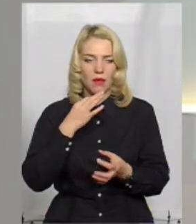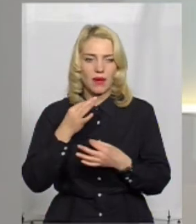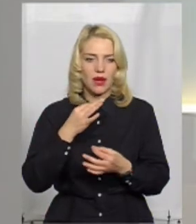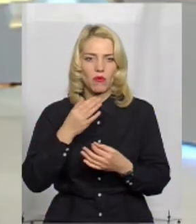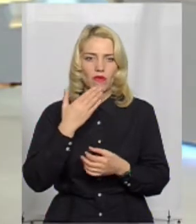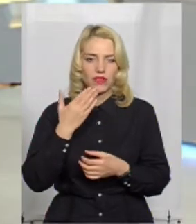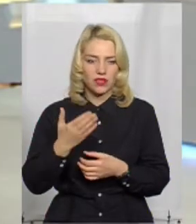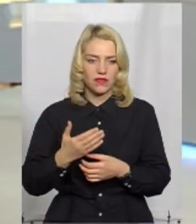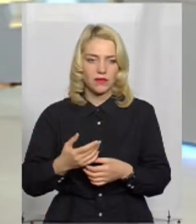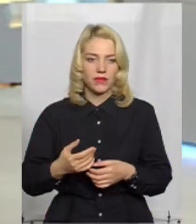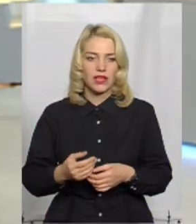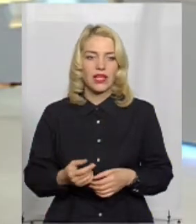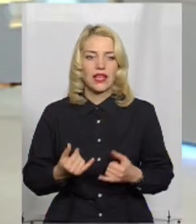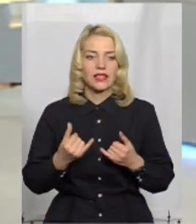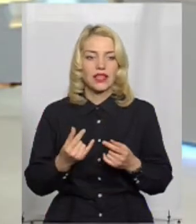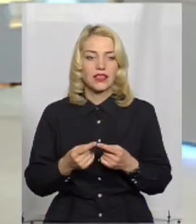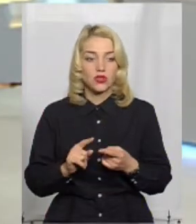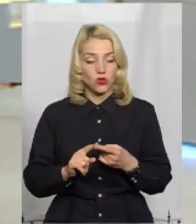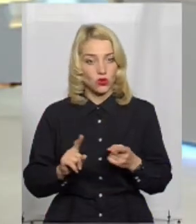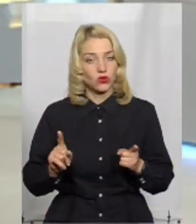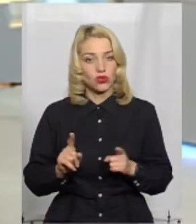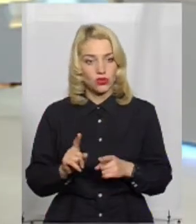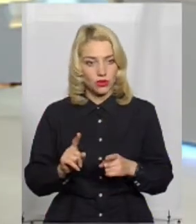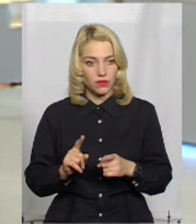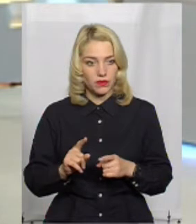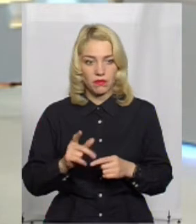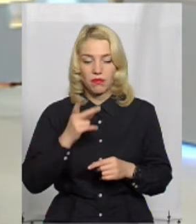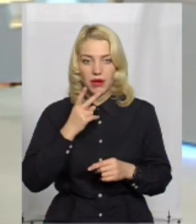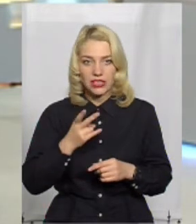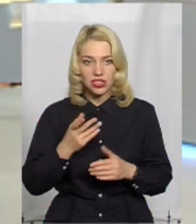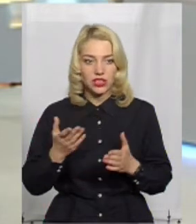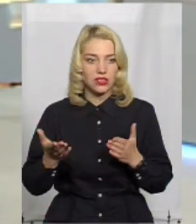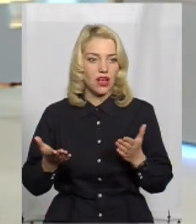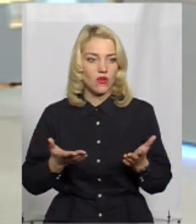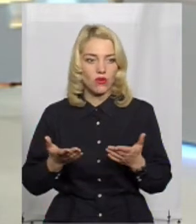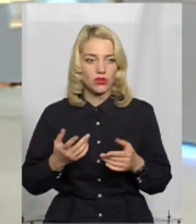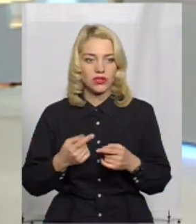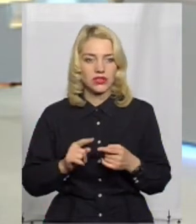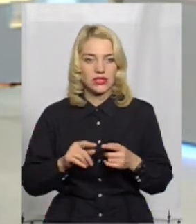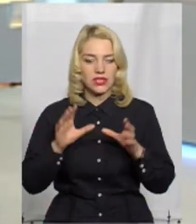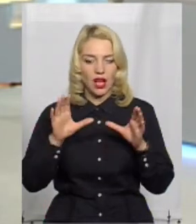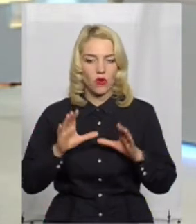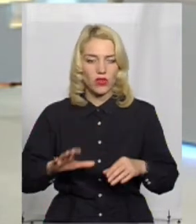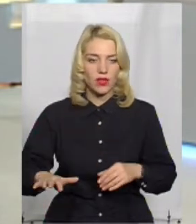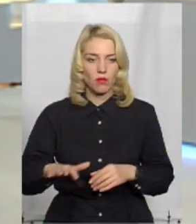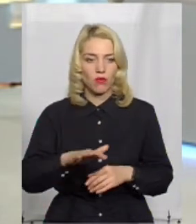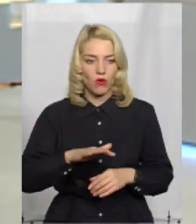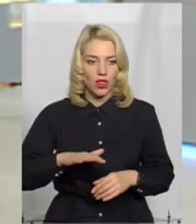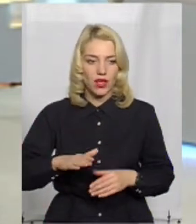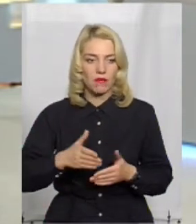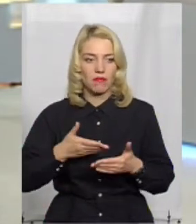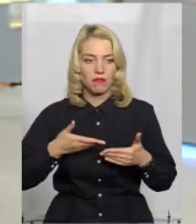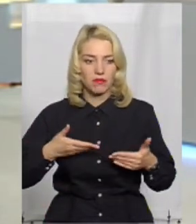От якраз для цього, щоб хоча б ввести якось їх в законне поле, ми